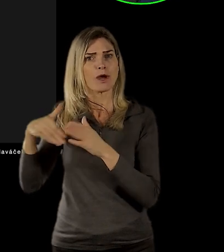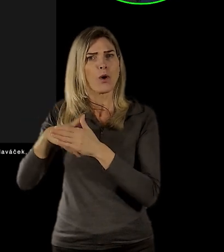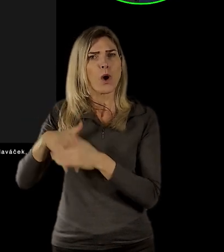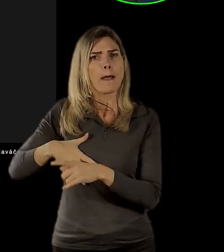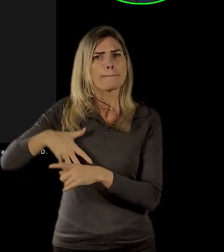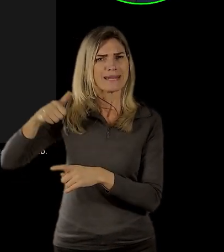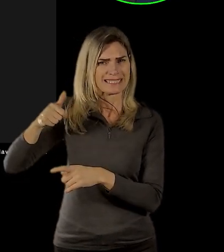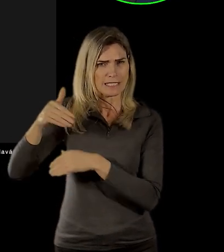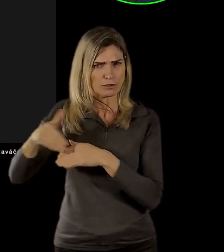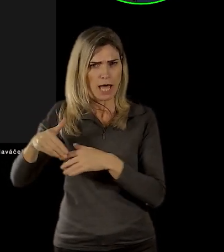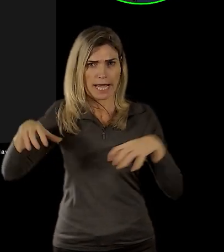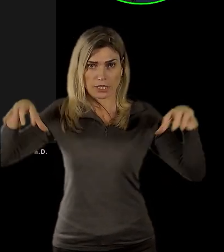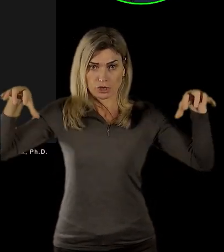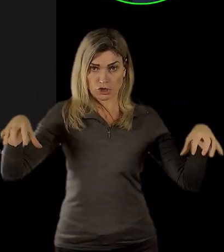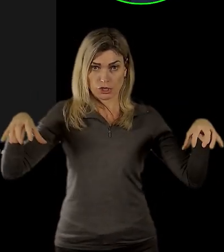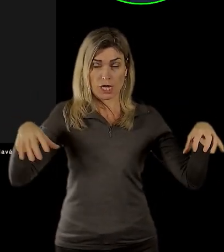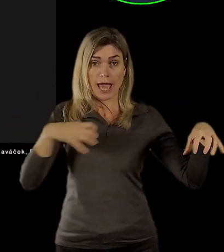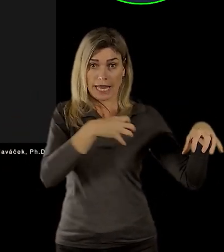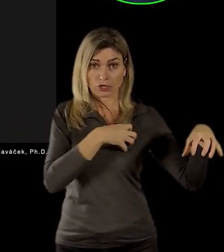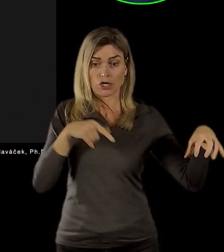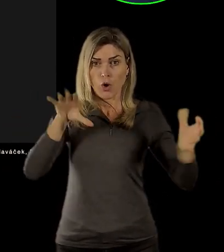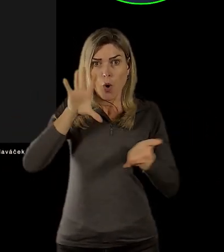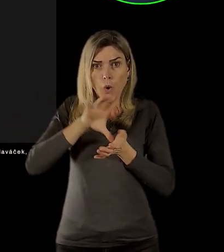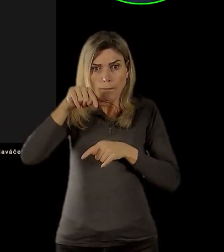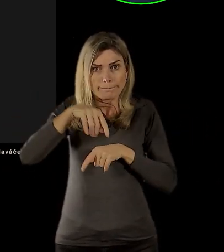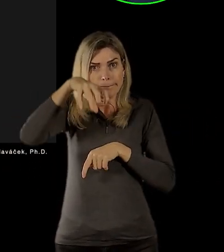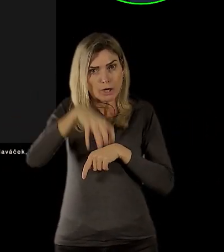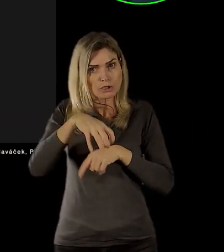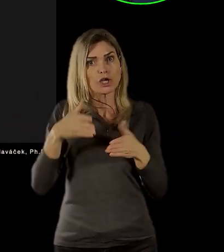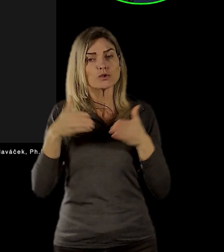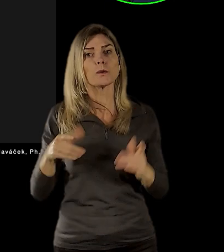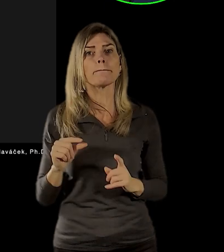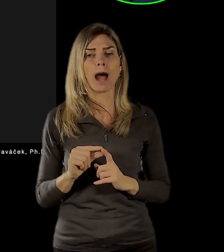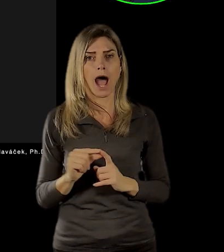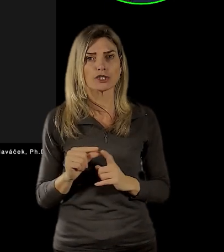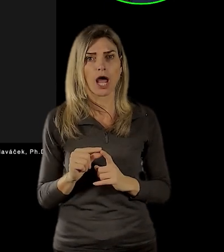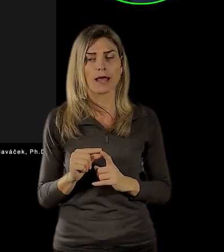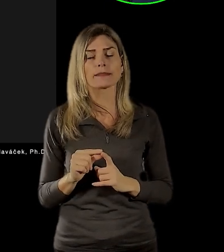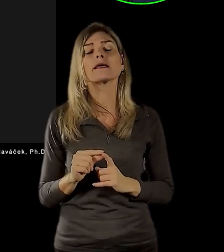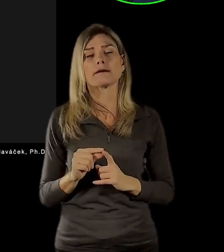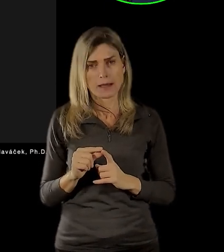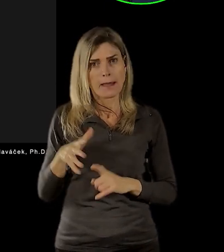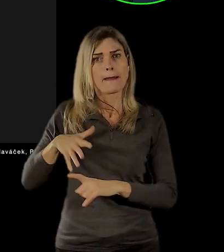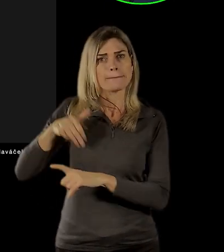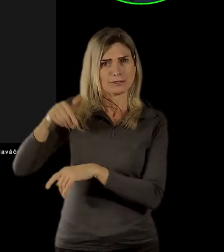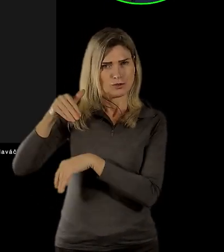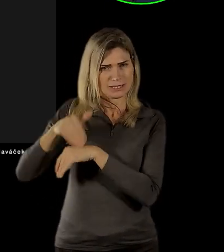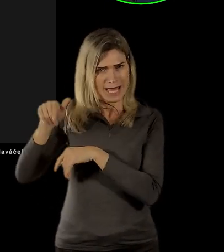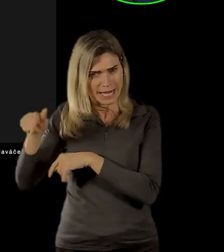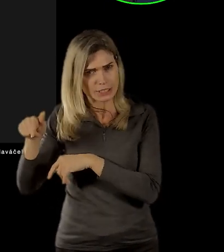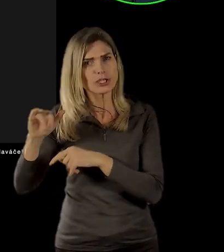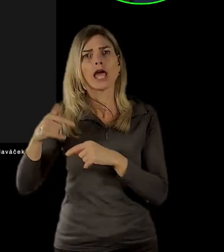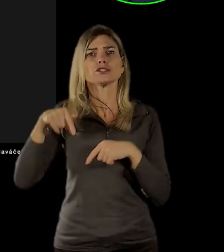srdce Hradčan, kde i ten Pražský hrad, i Černínský palác, ale i arcibiskupství